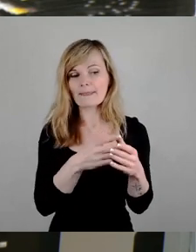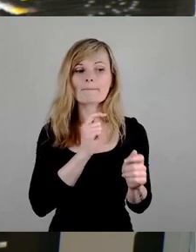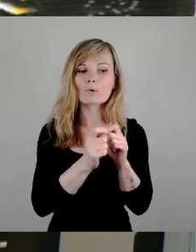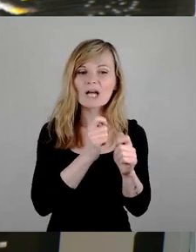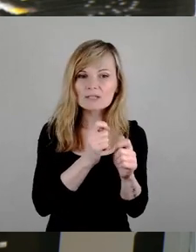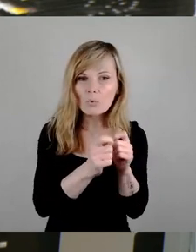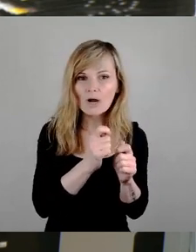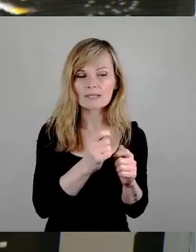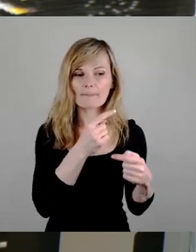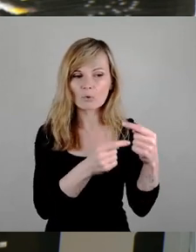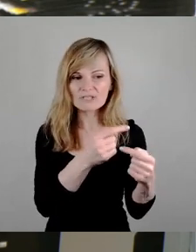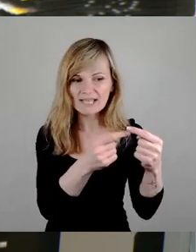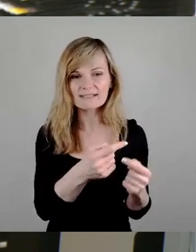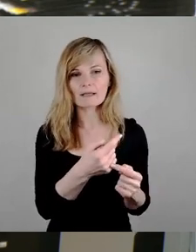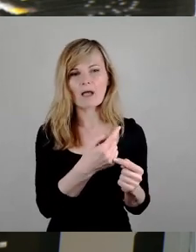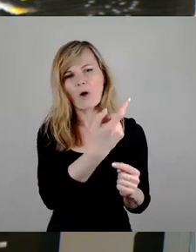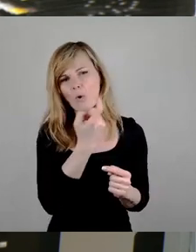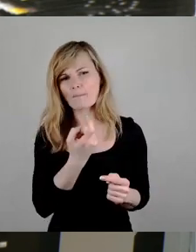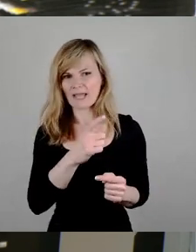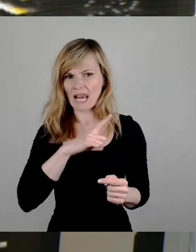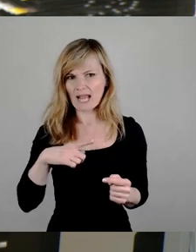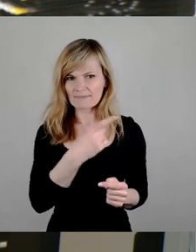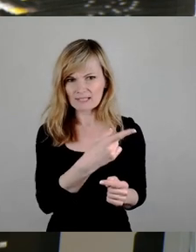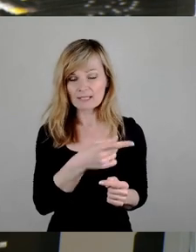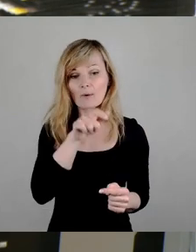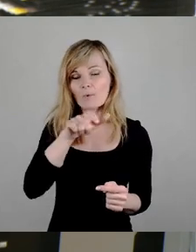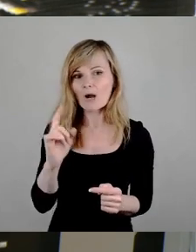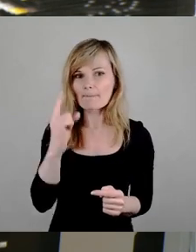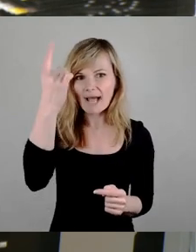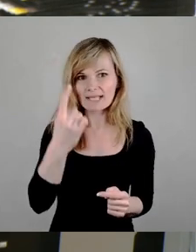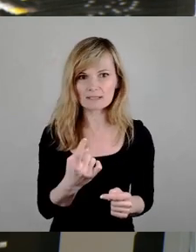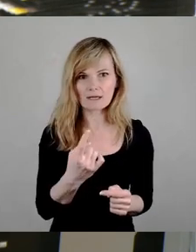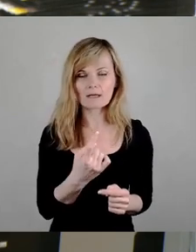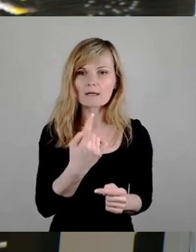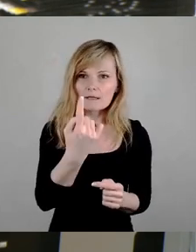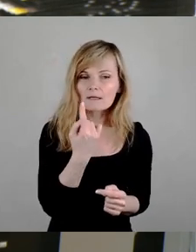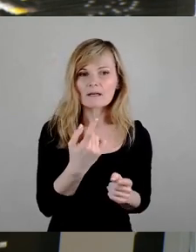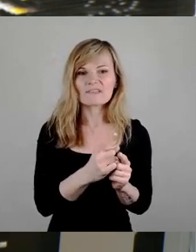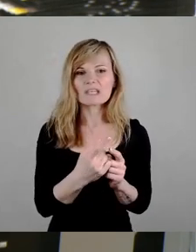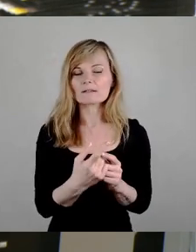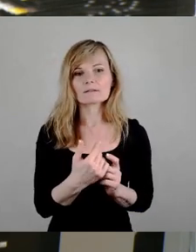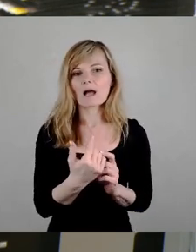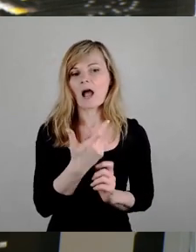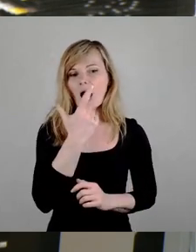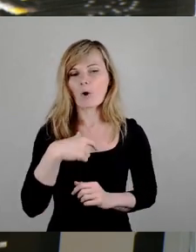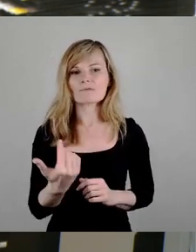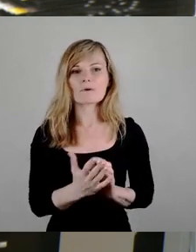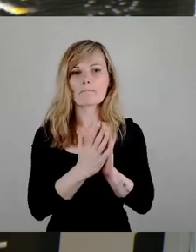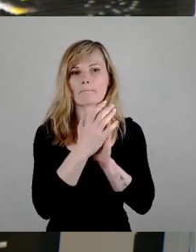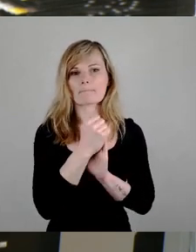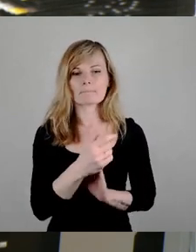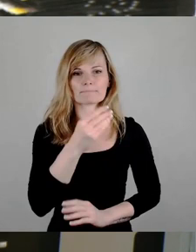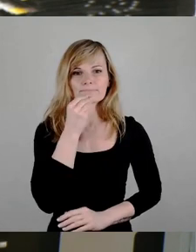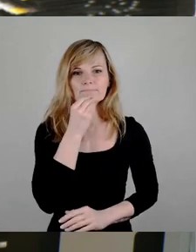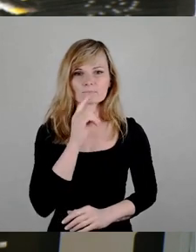Prozesses aus Leipzig, als auch von meinem Bürgermeister, abgebügelt. Ich muss es mal so sagen. Und das bedauere ich sehr,